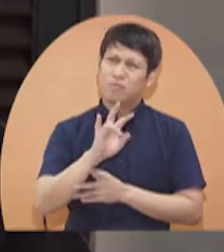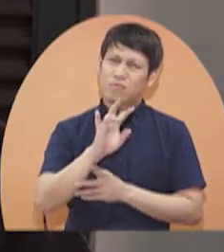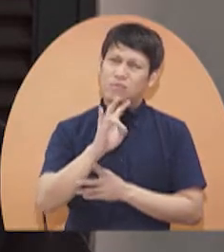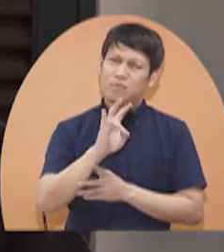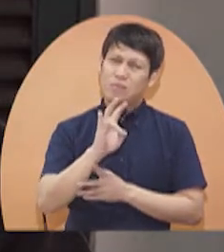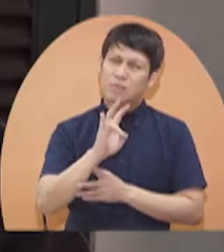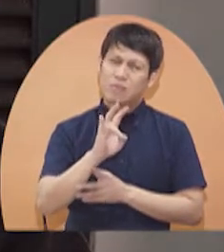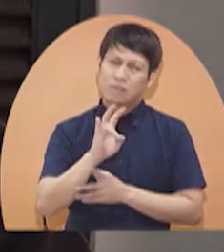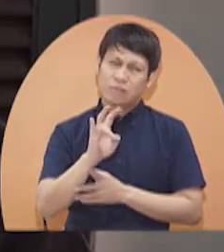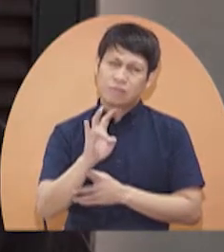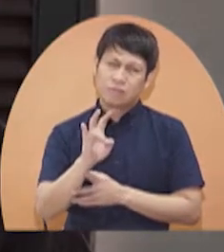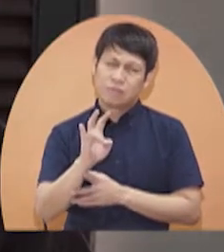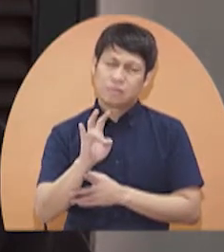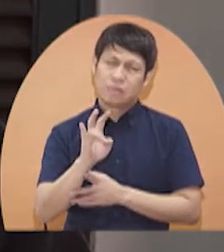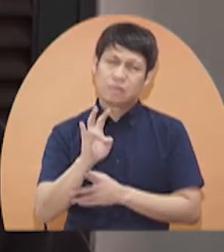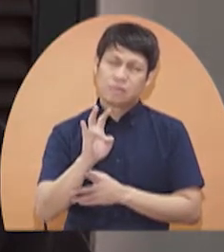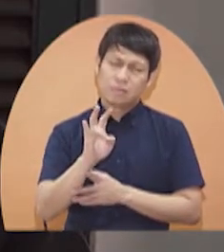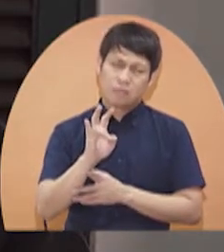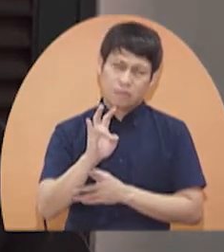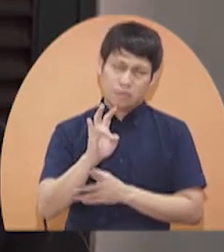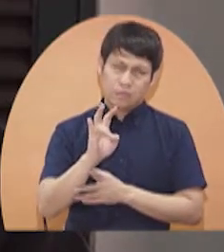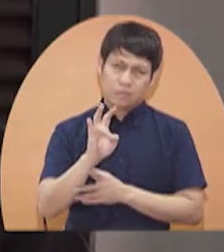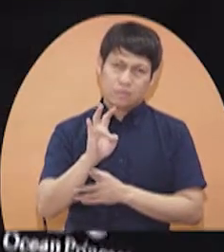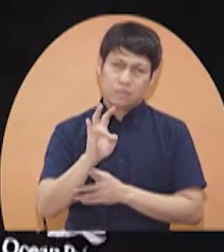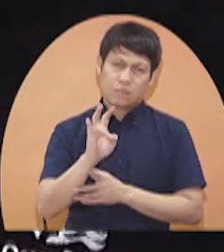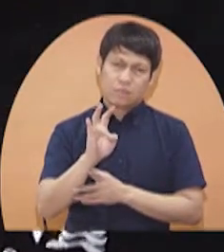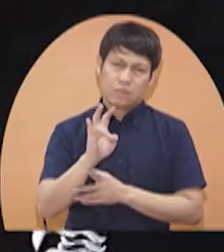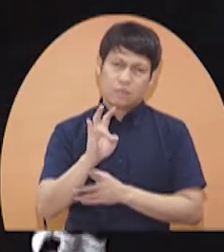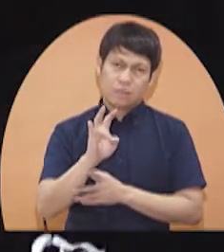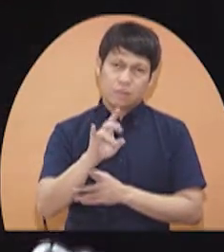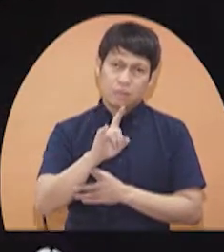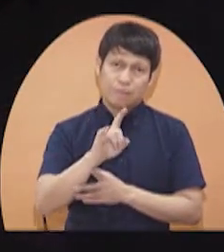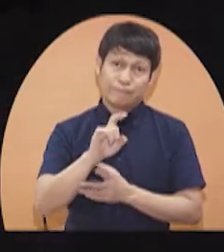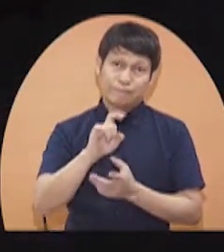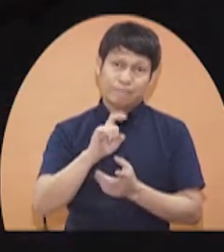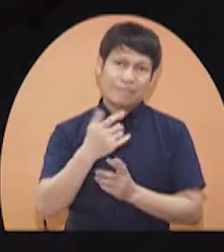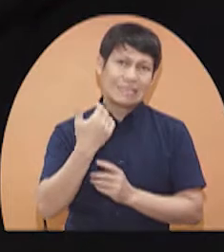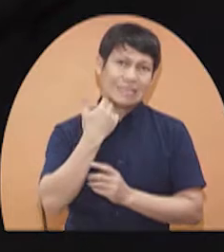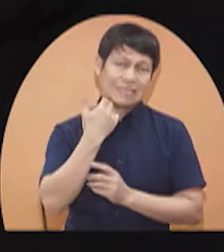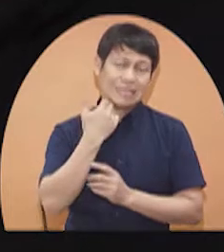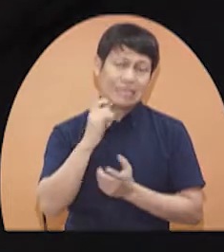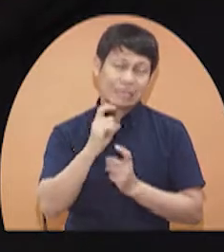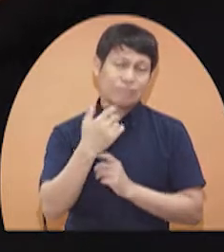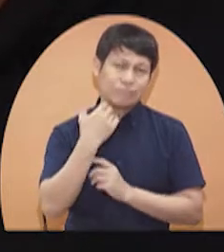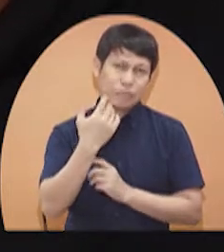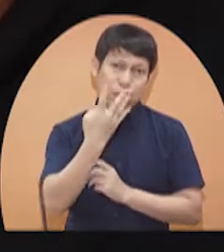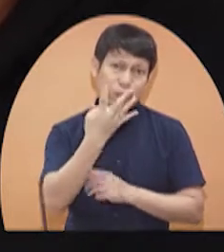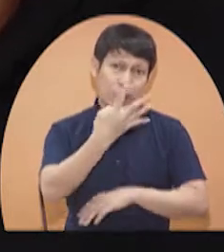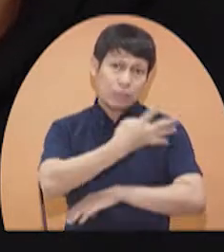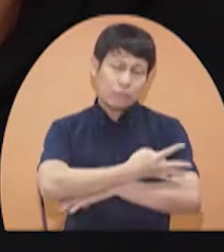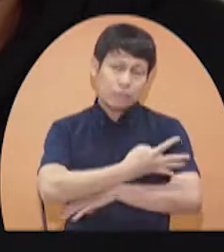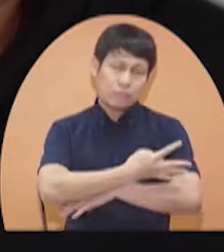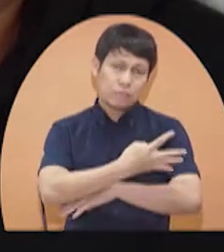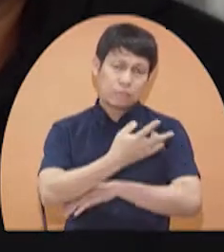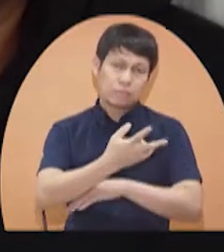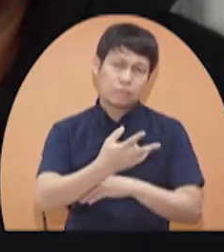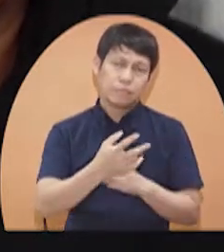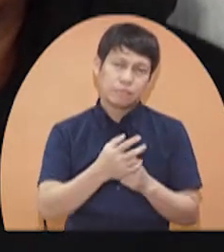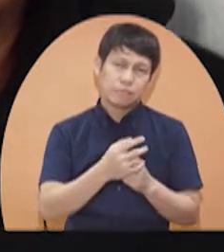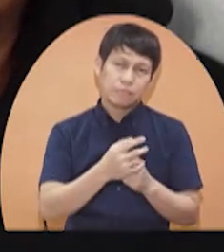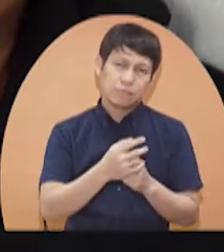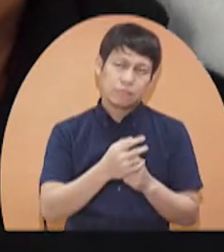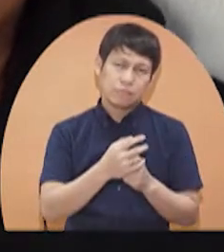2017, nag-atrangkaso ako for four days.